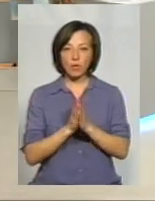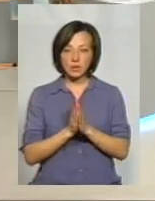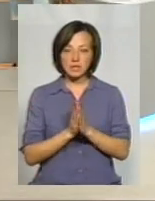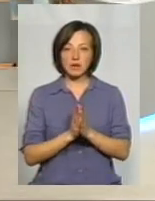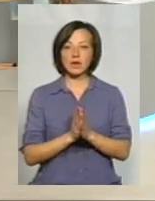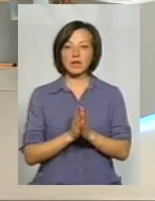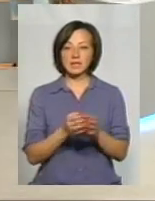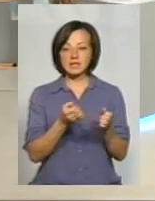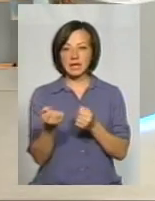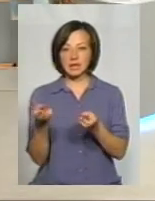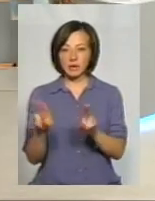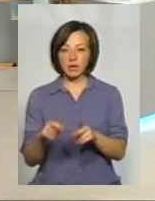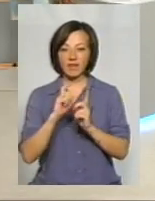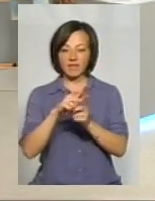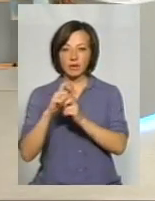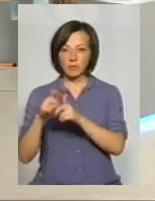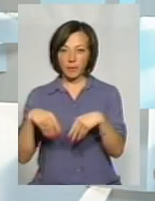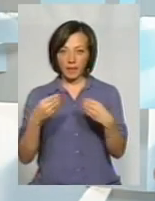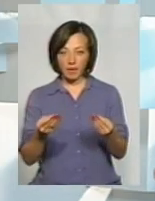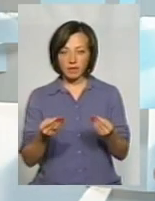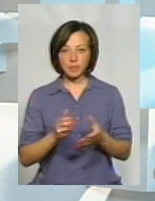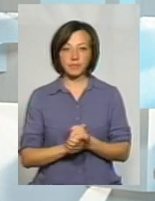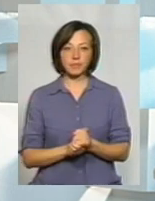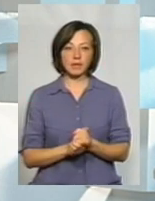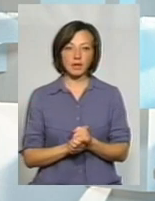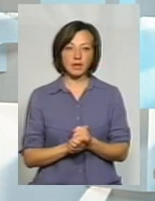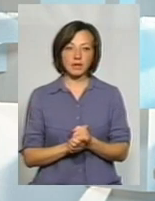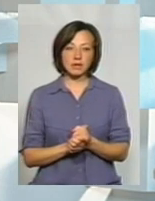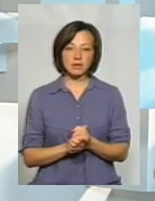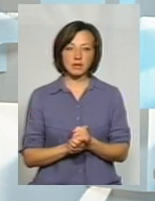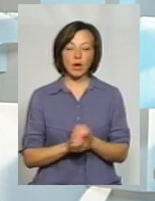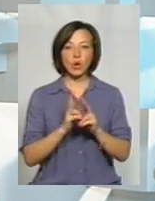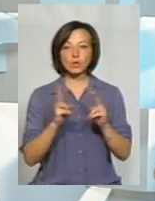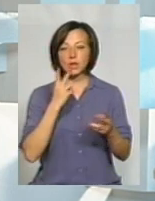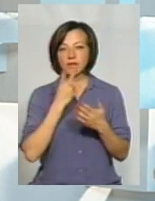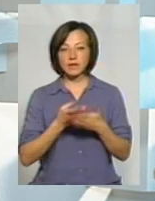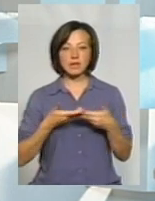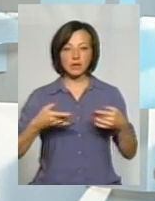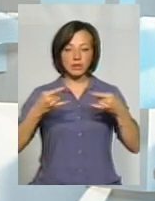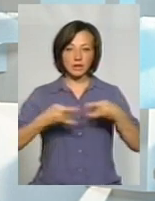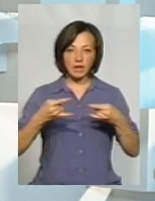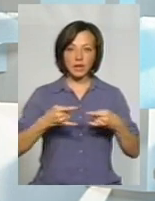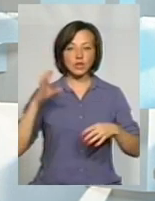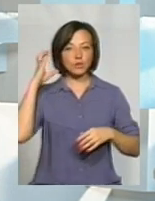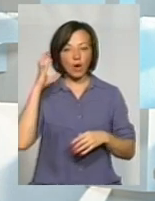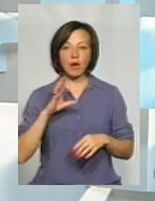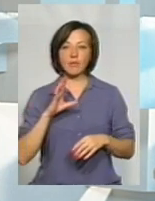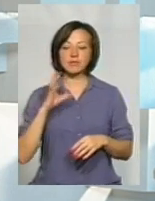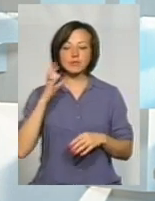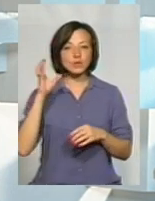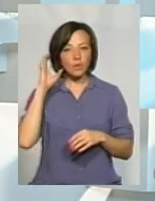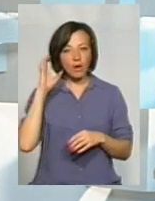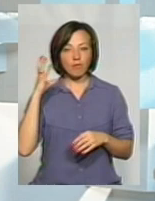пана Петра, затримався і дав на них відповіді. А з тими, хто дивився нас по телебаченню і слухав по радіо, ми вже